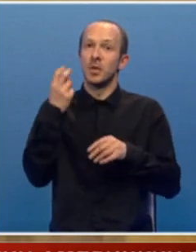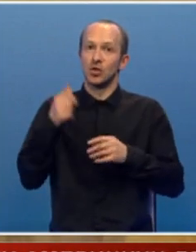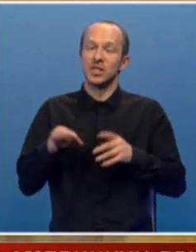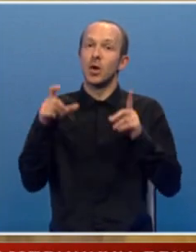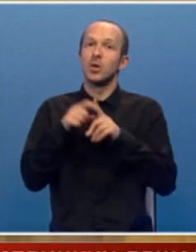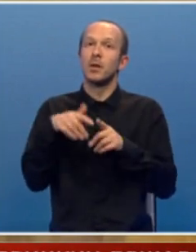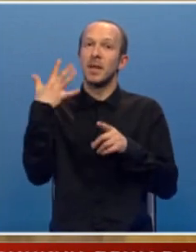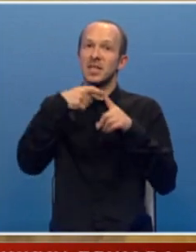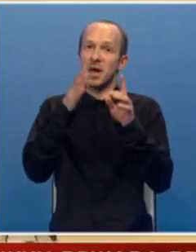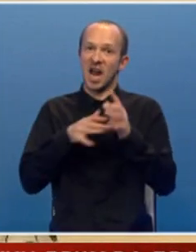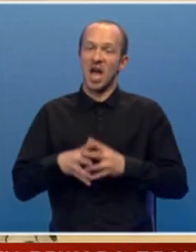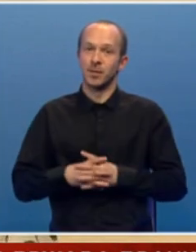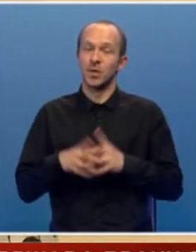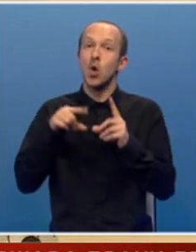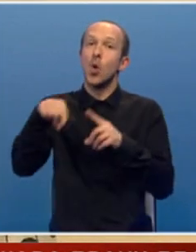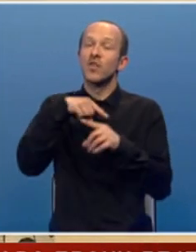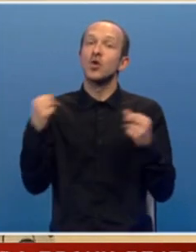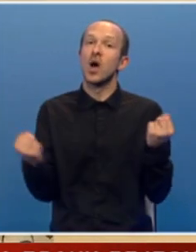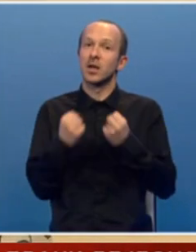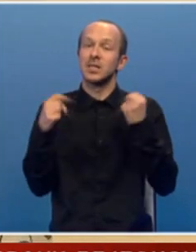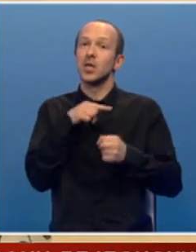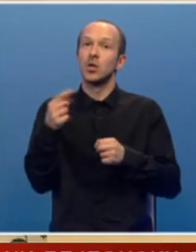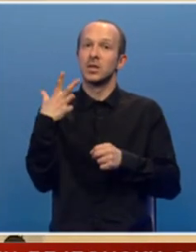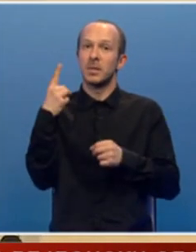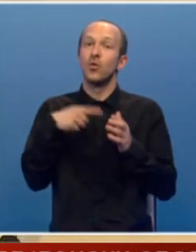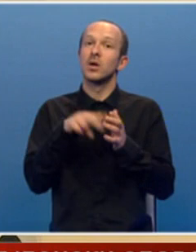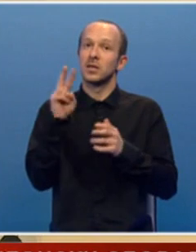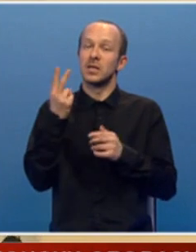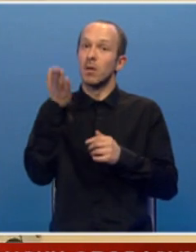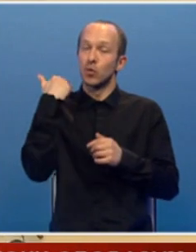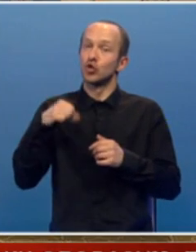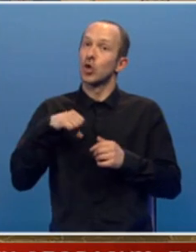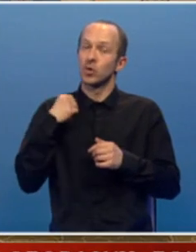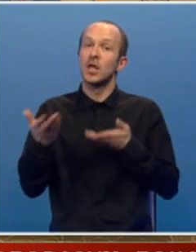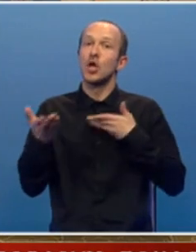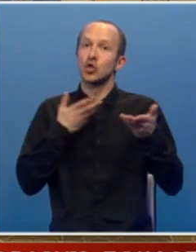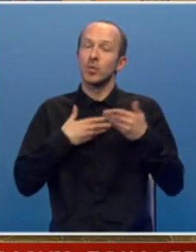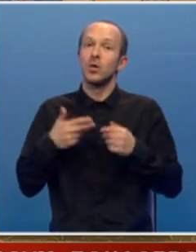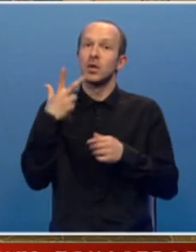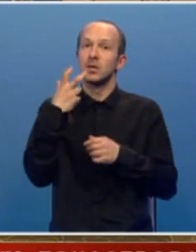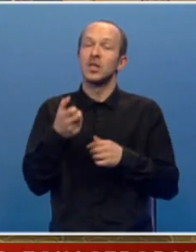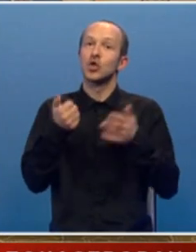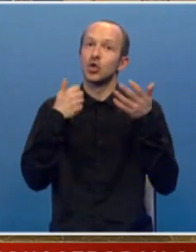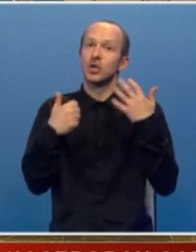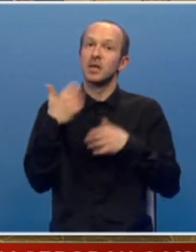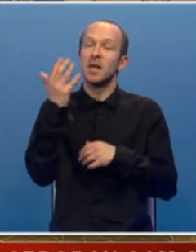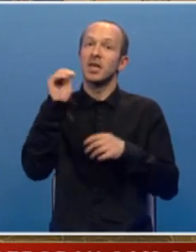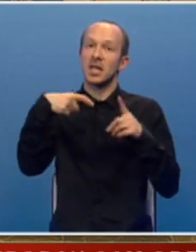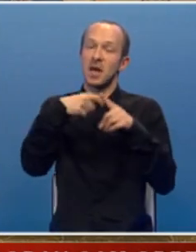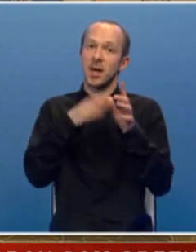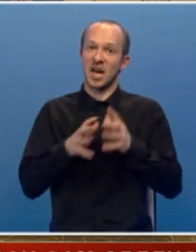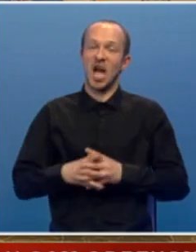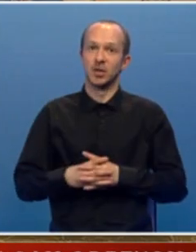iznosa od 5 maraka. U okviru ove akcije do 31. decembra prošle godine skupljeno je 365.000